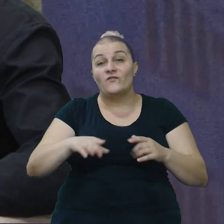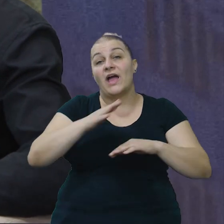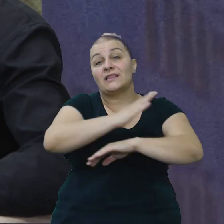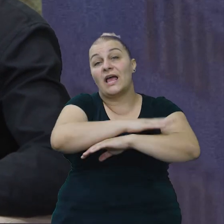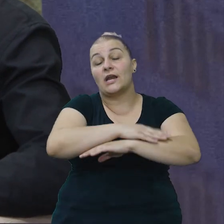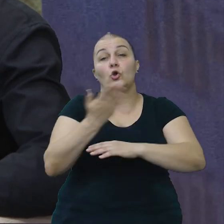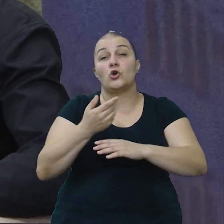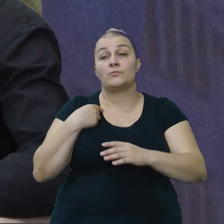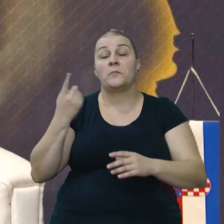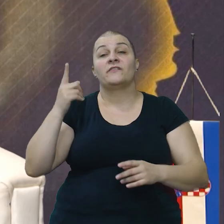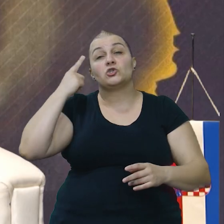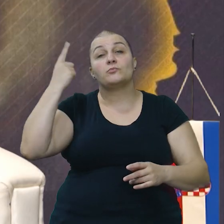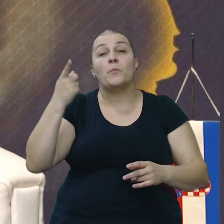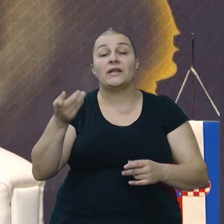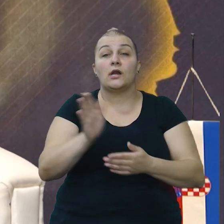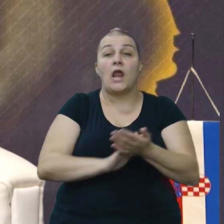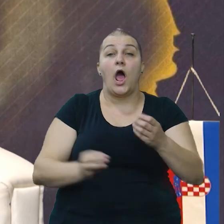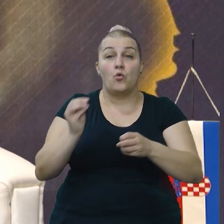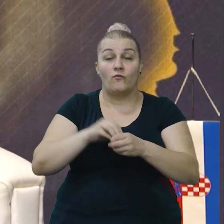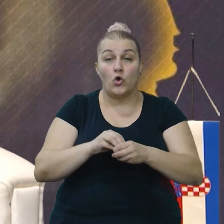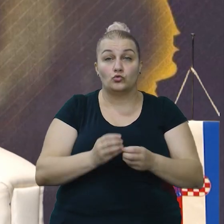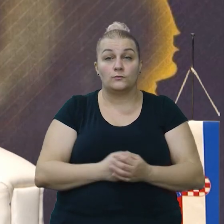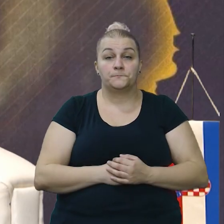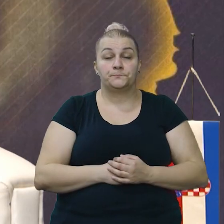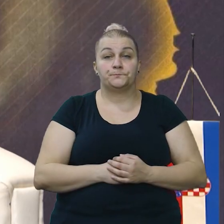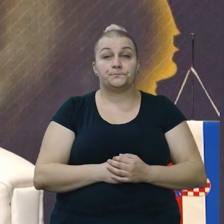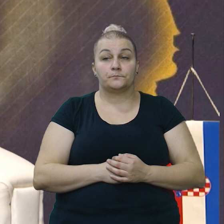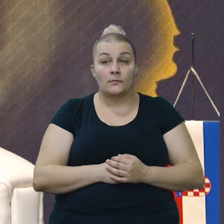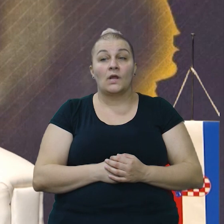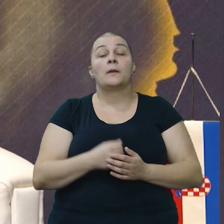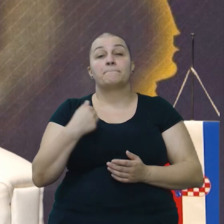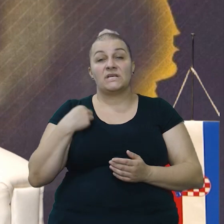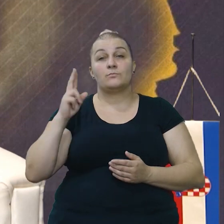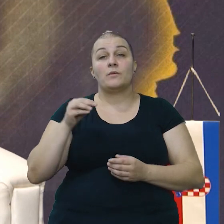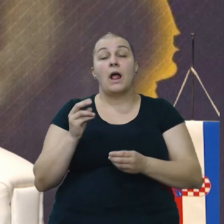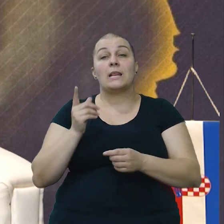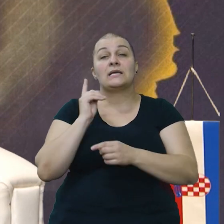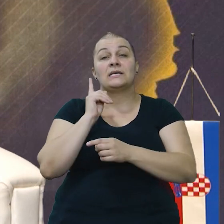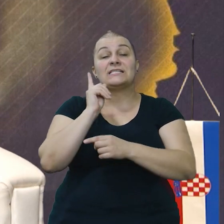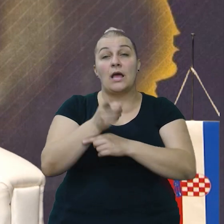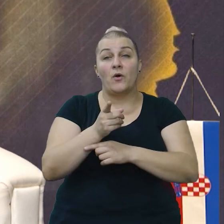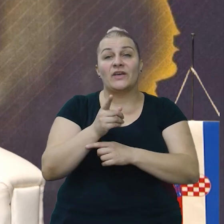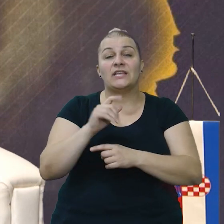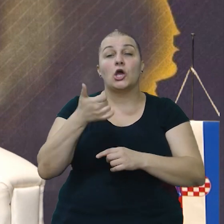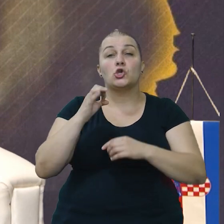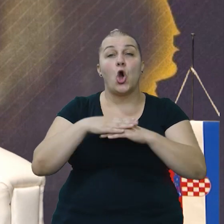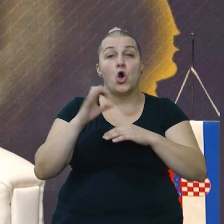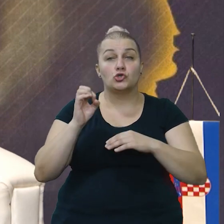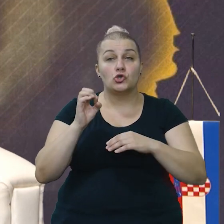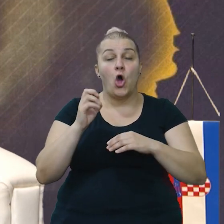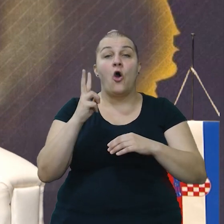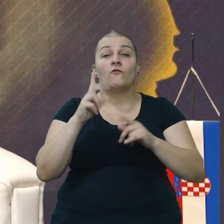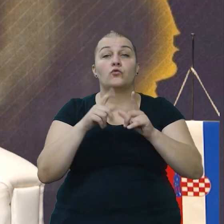teren kojeg sam spomenuo u uvodu? Pa, recimo, mi smo imali tada zapovjednika, spomenutu, Josip Vukovića, koji je nas